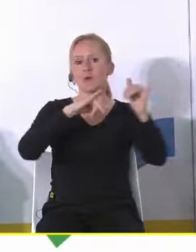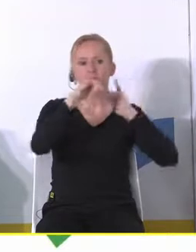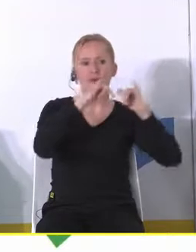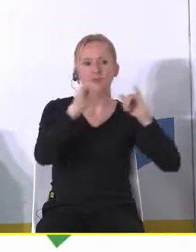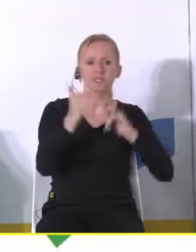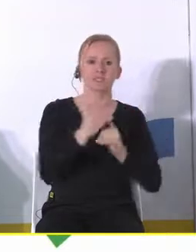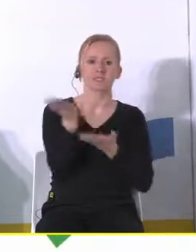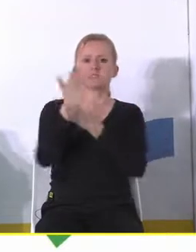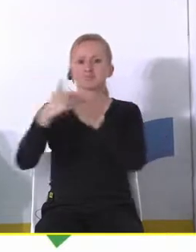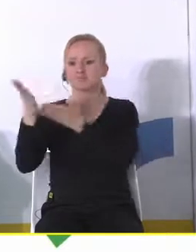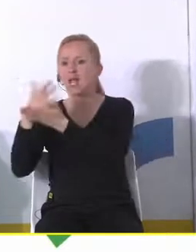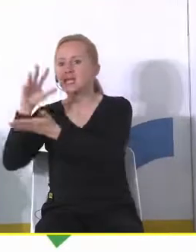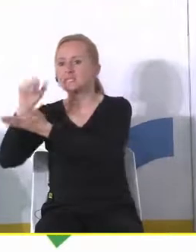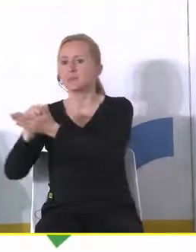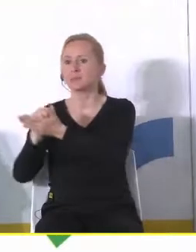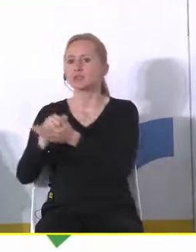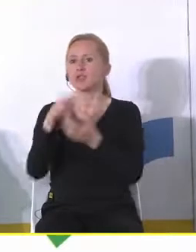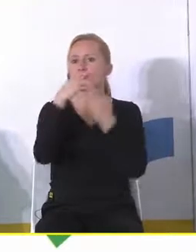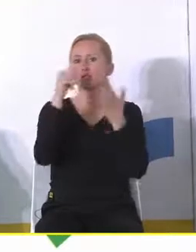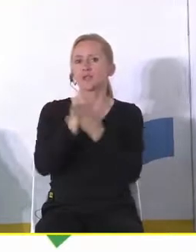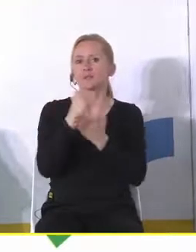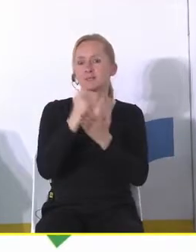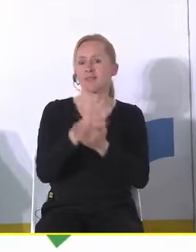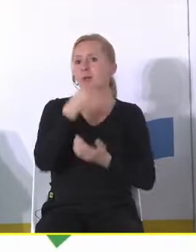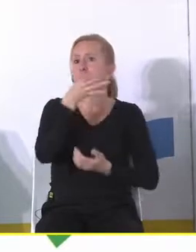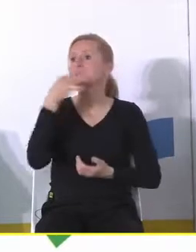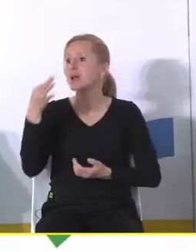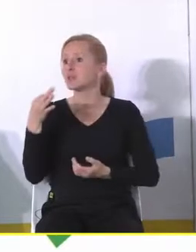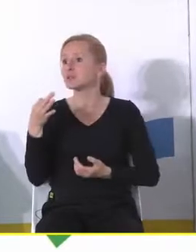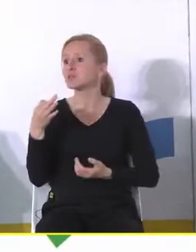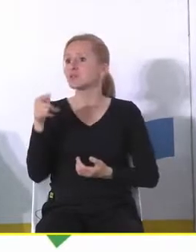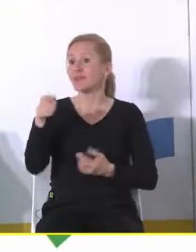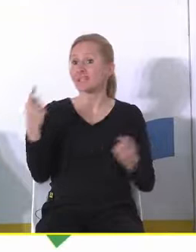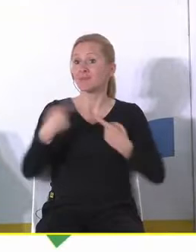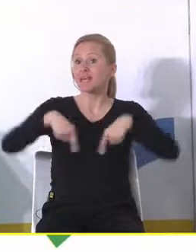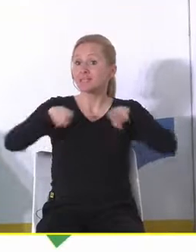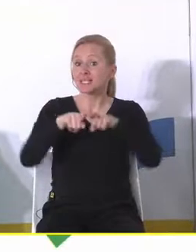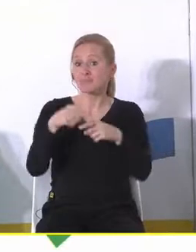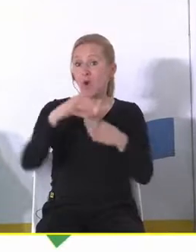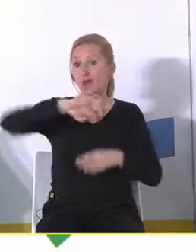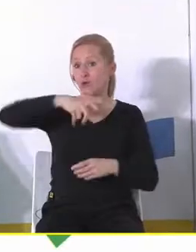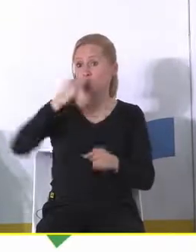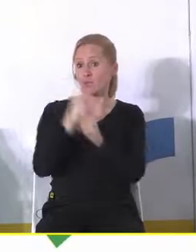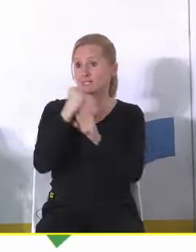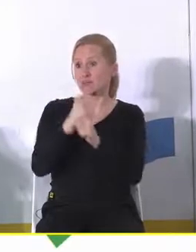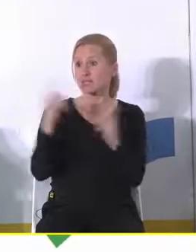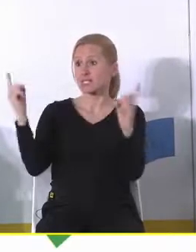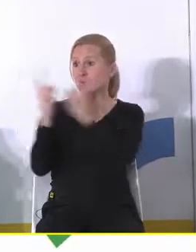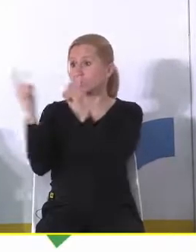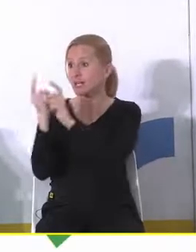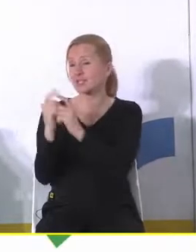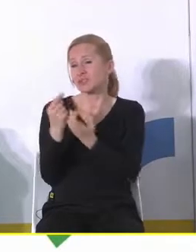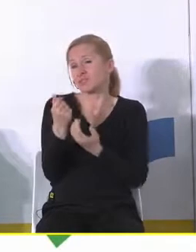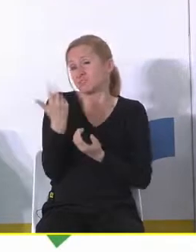referatów i tak dalej zajmujący się tymi poszczególnymi sprawami i my pytamy czy kiedykolwiek w takim zespole pracowaliście czy spotykacie się